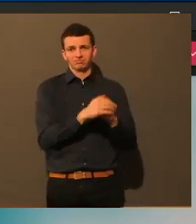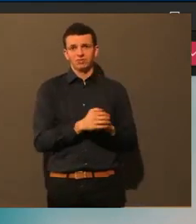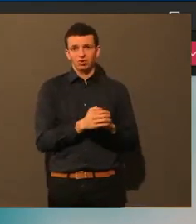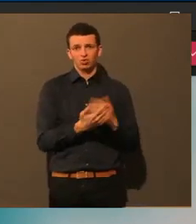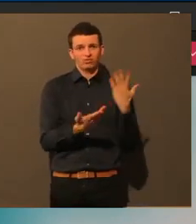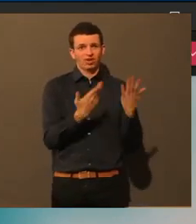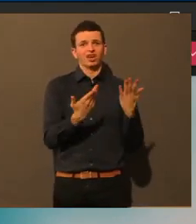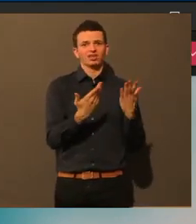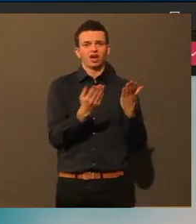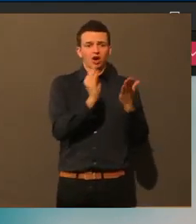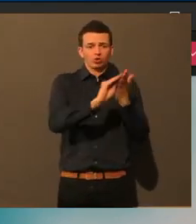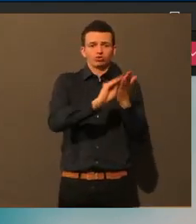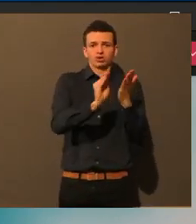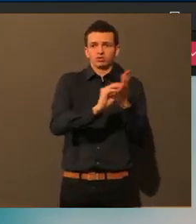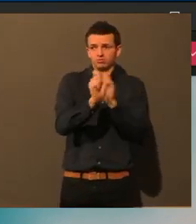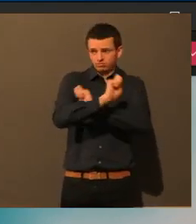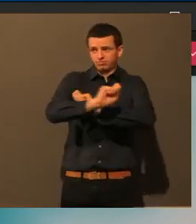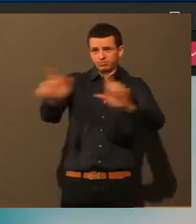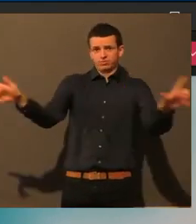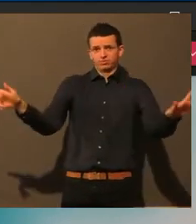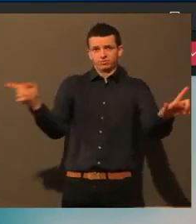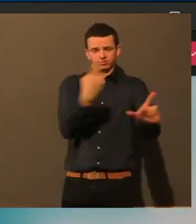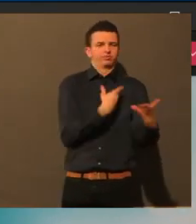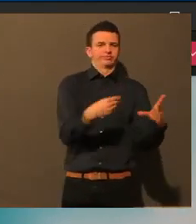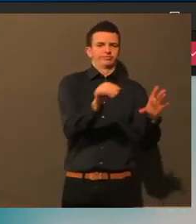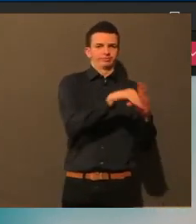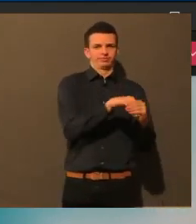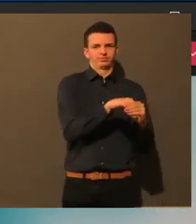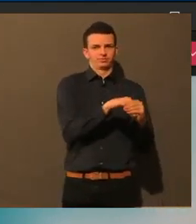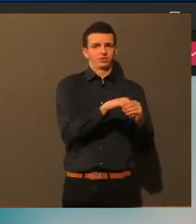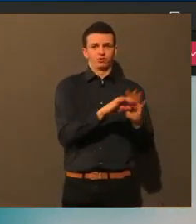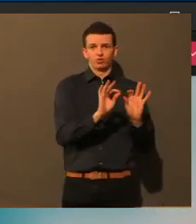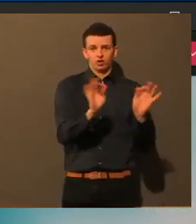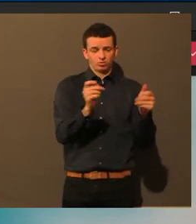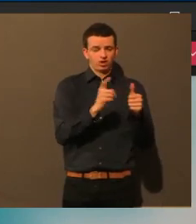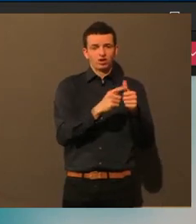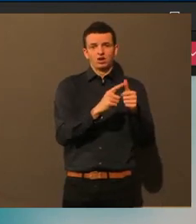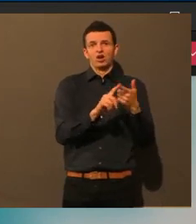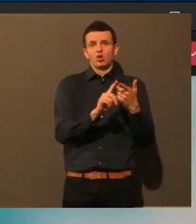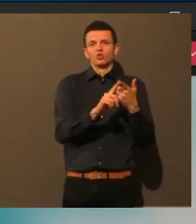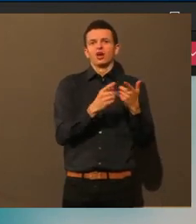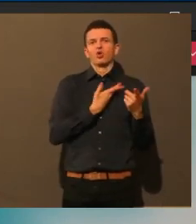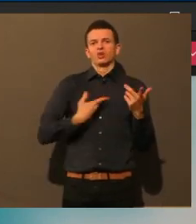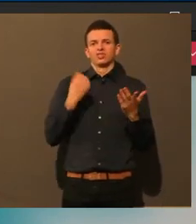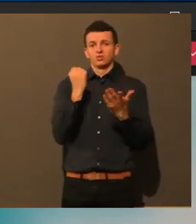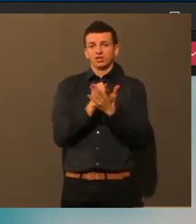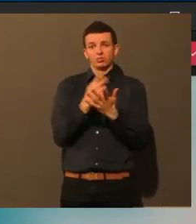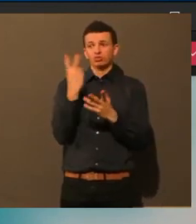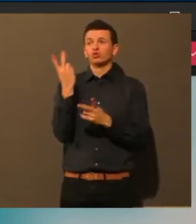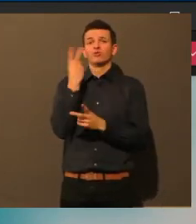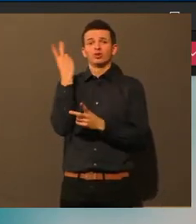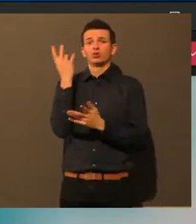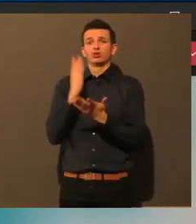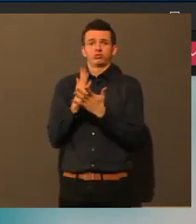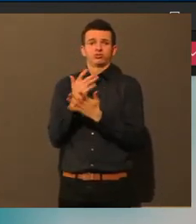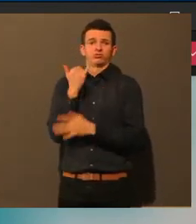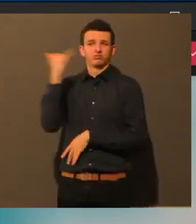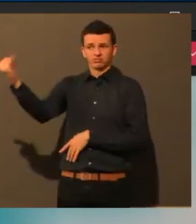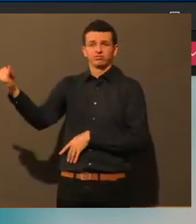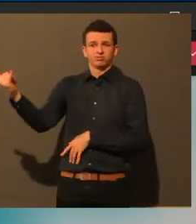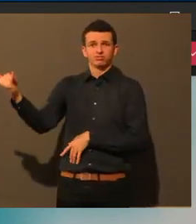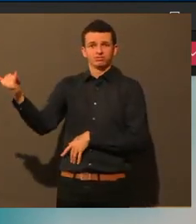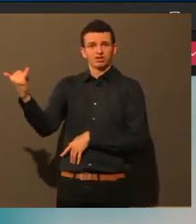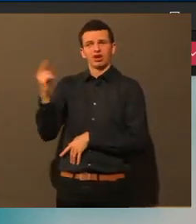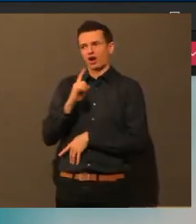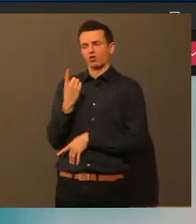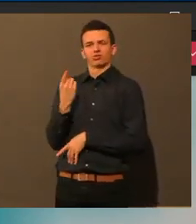Und wenn natürlich das Gesundheitsamt dann zusätzlich abfragen würde, wäre das natürlich doppelt. Und dass man einfach vielleicht auch ein bisschen mehr aktiver Werbung auch in